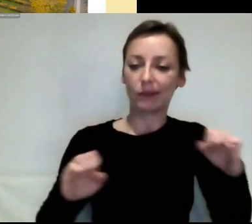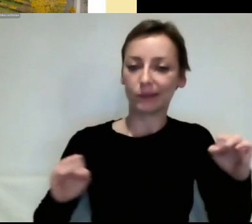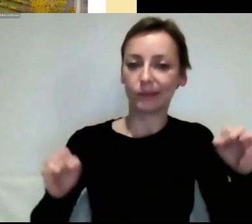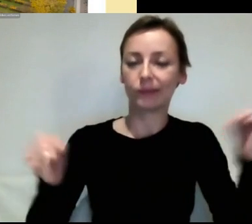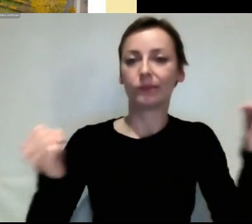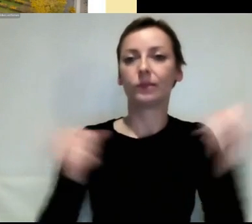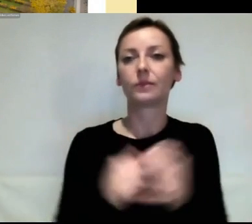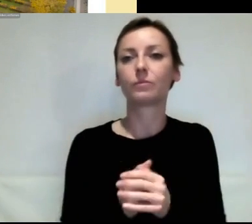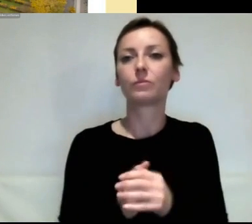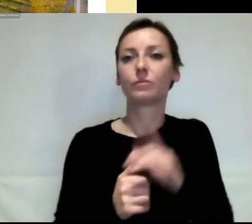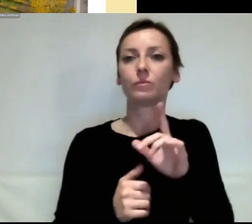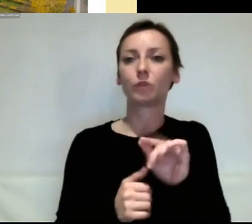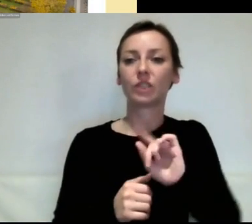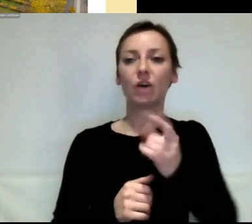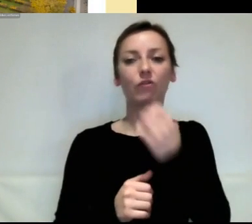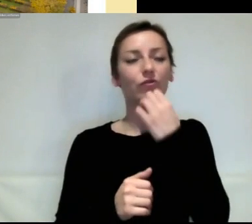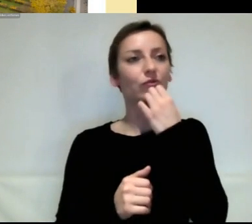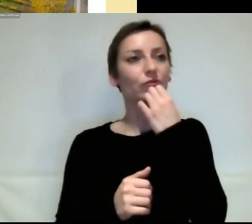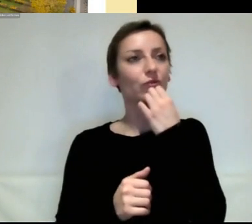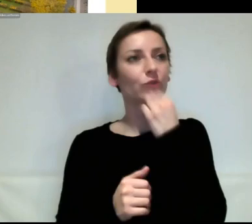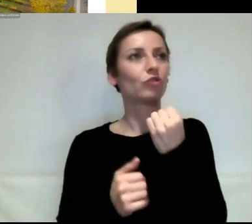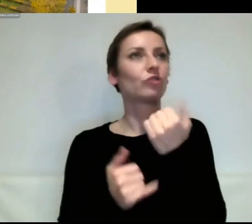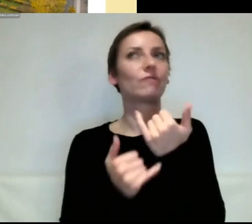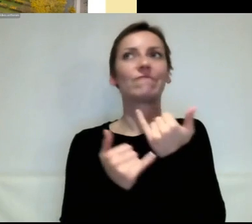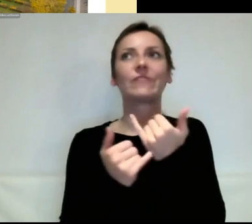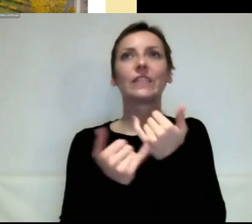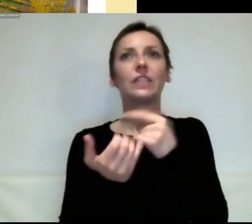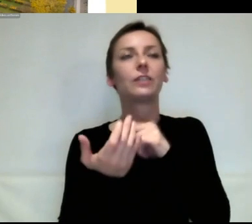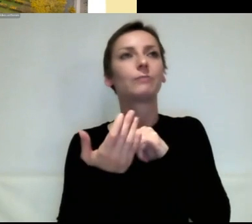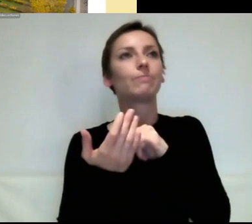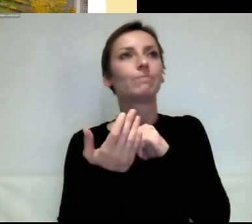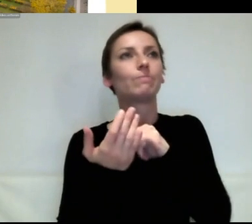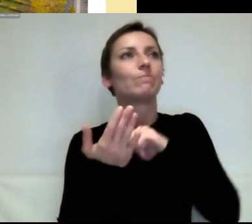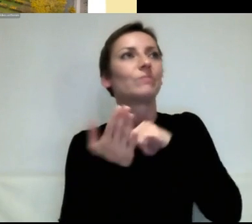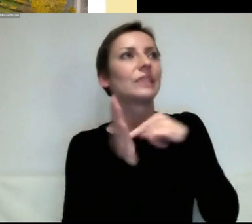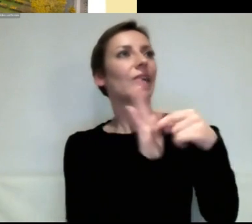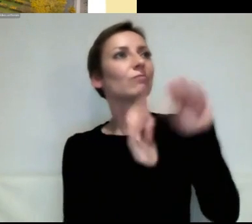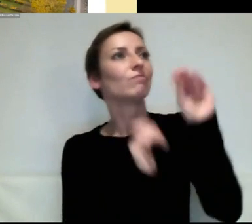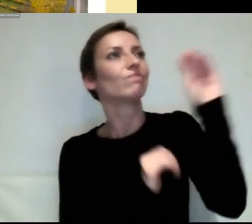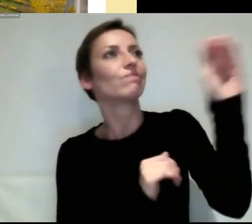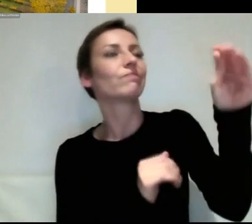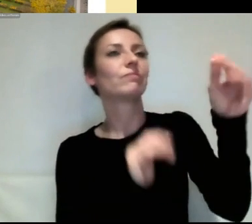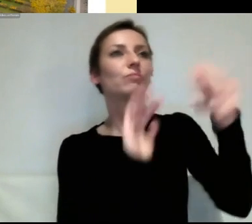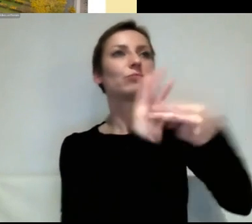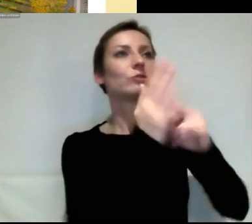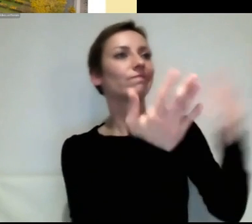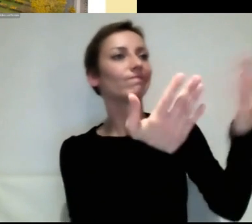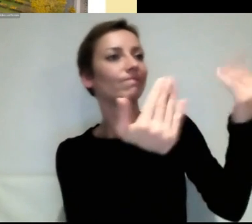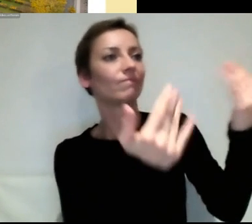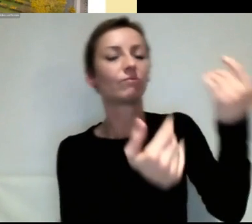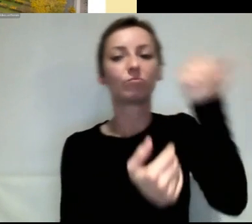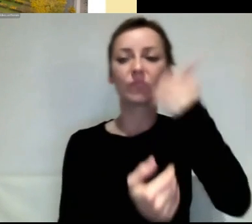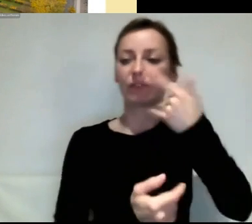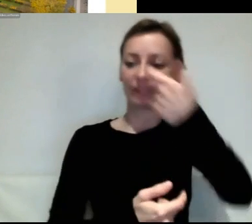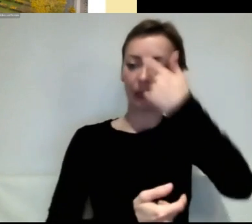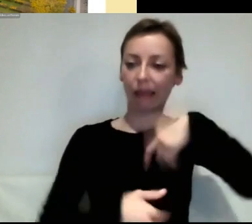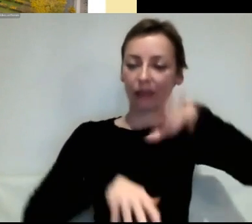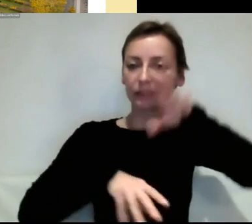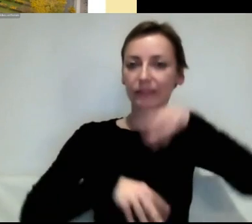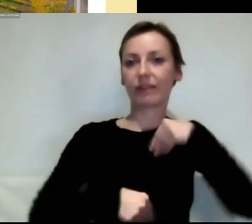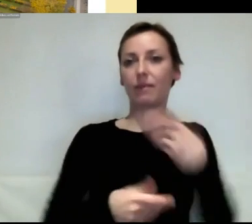ernst, wir wollen ihre Meinung haben. Und wie ich eben ja auch schon gesagt habe, es ist wirklich ein sehr,